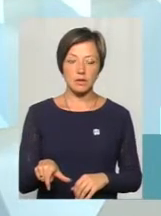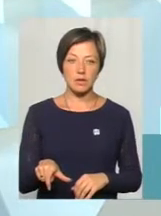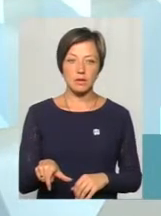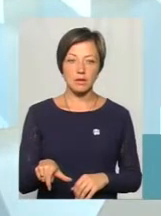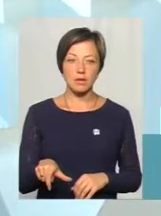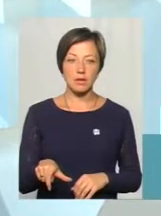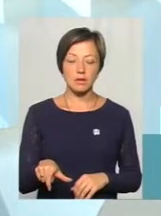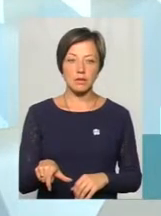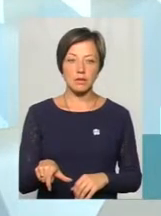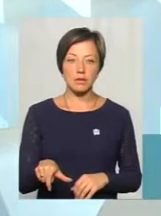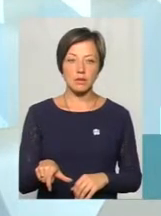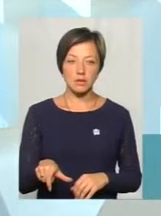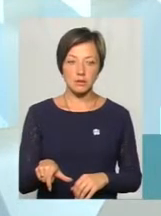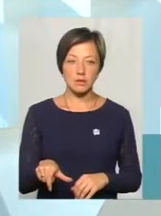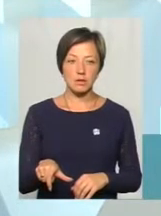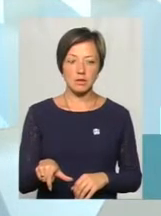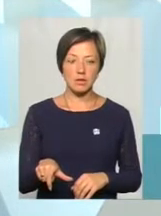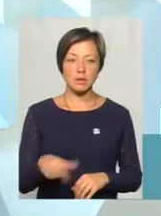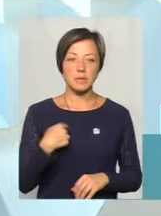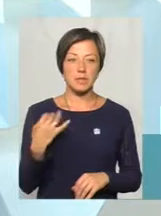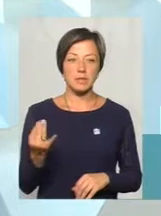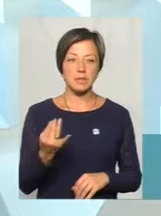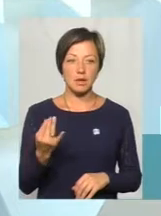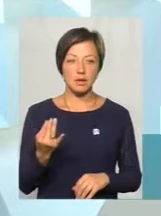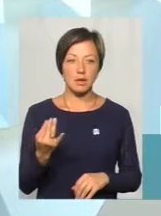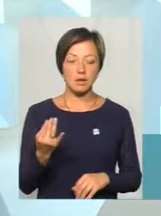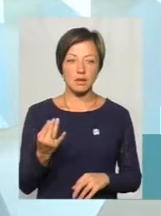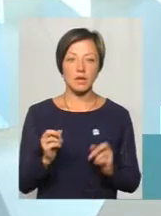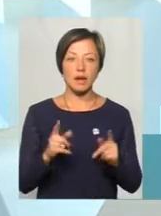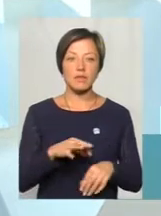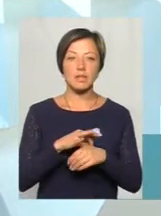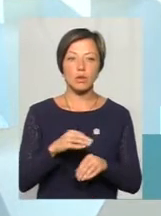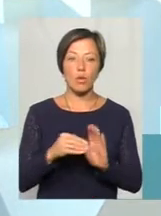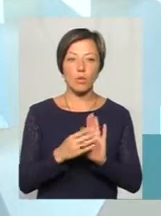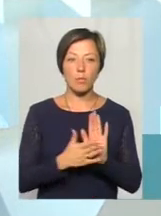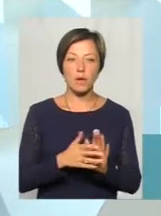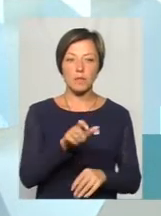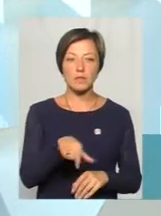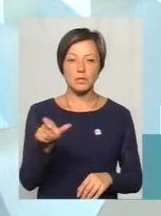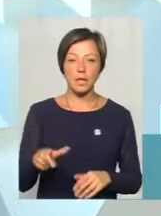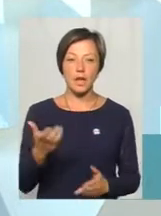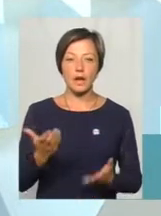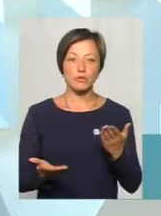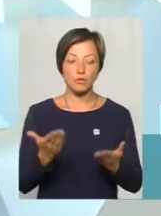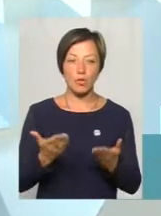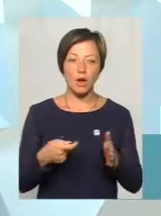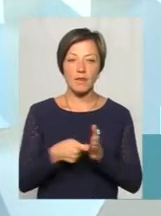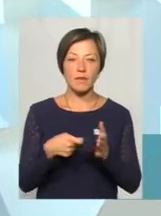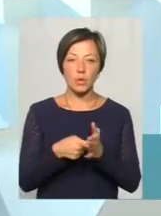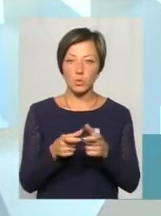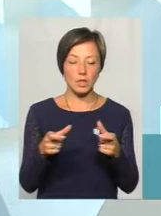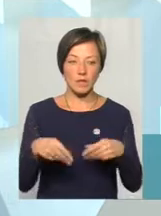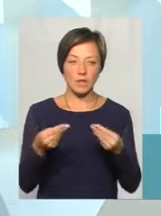Добрий вечір. Добрий вечір. Мене цікавить таке питання, а як ведеться облік пасажирів, якщо квиточки не